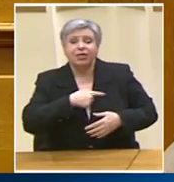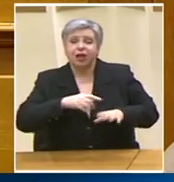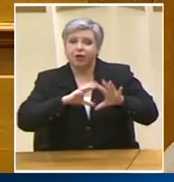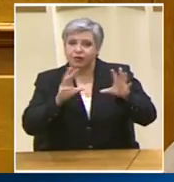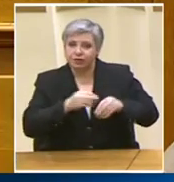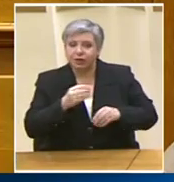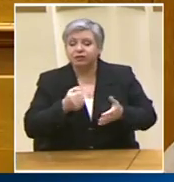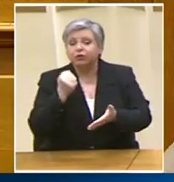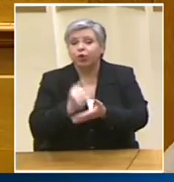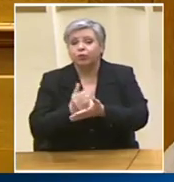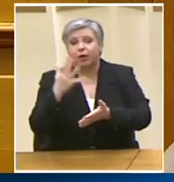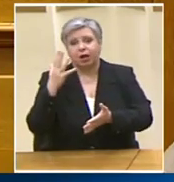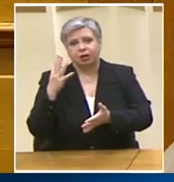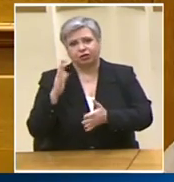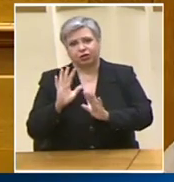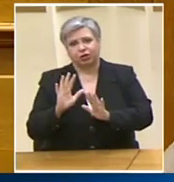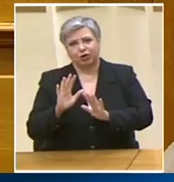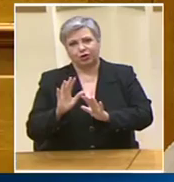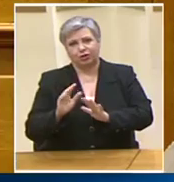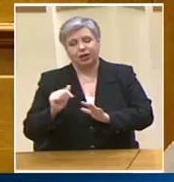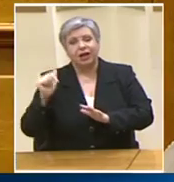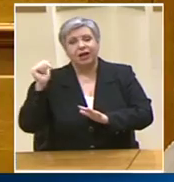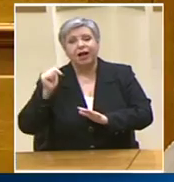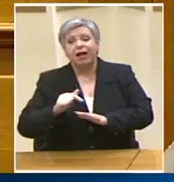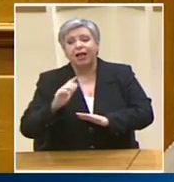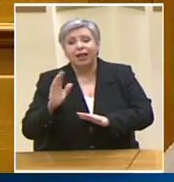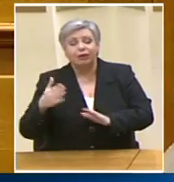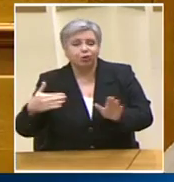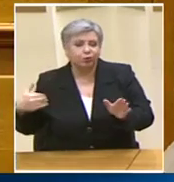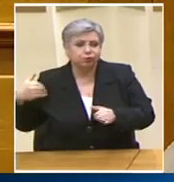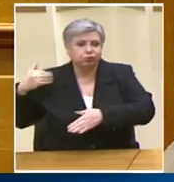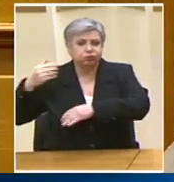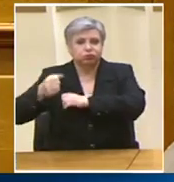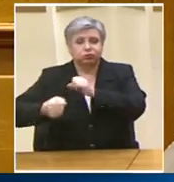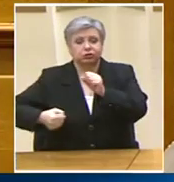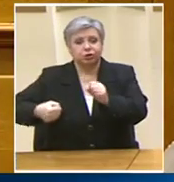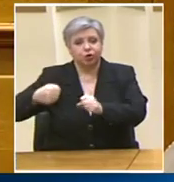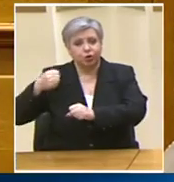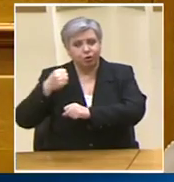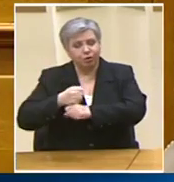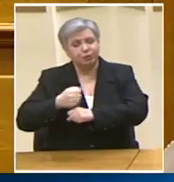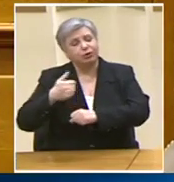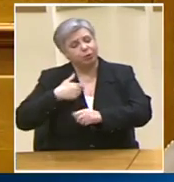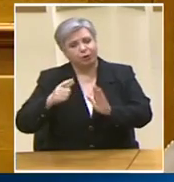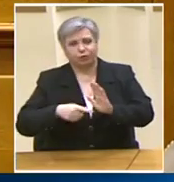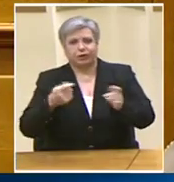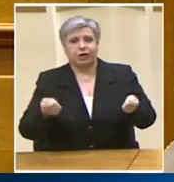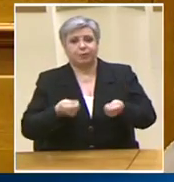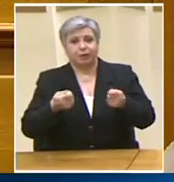διευθυντών μέσα, μετά από δεκαετίες για πρώτη φορά έγινε επί των ημερών μας ηλεκτρονική αξιολόγηση